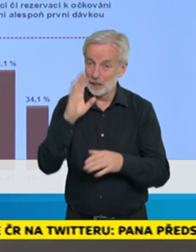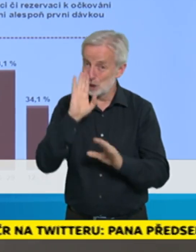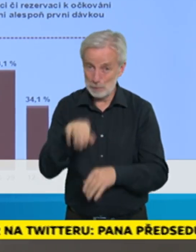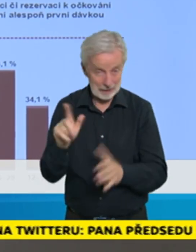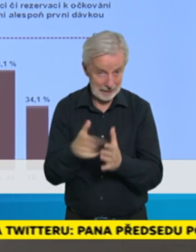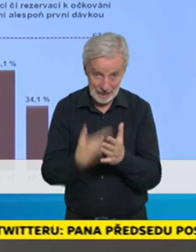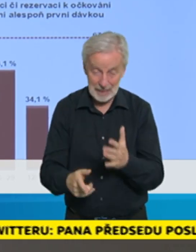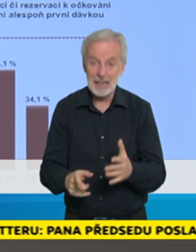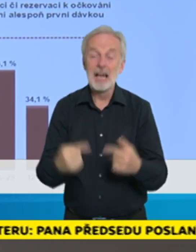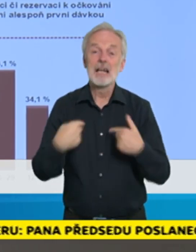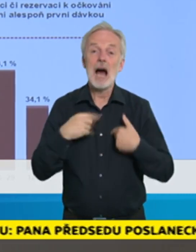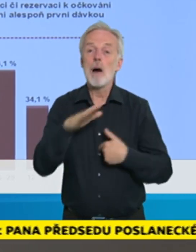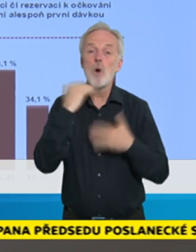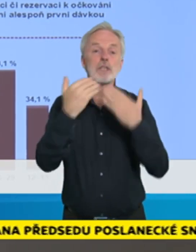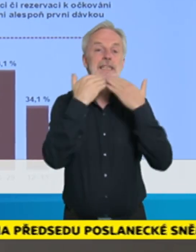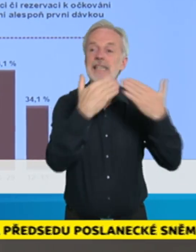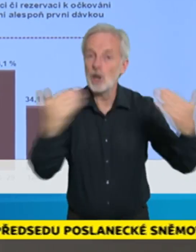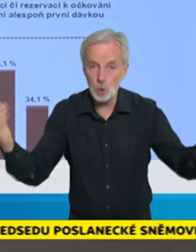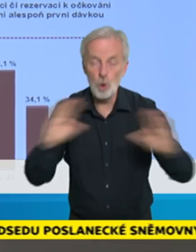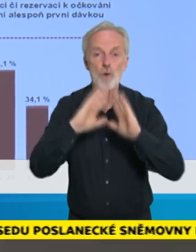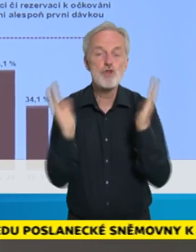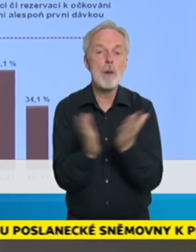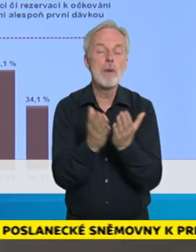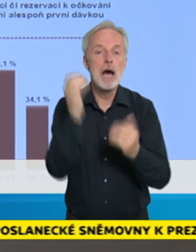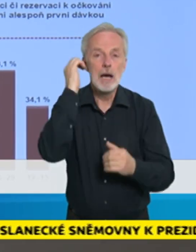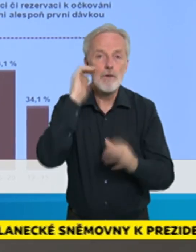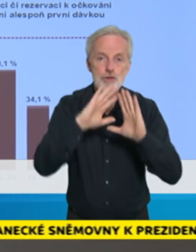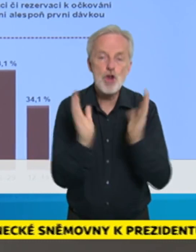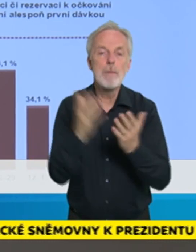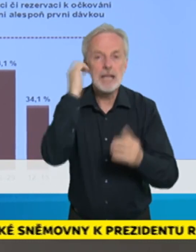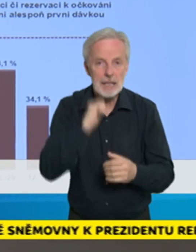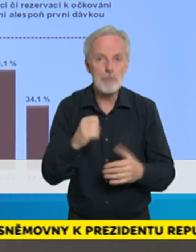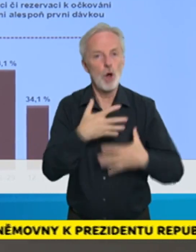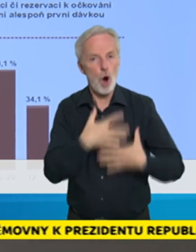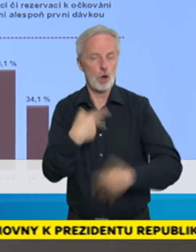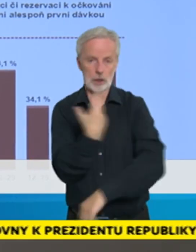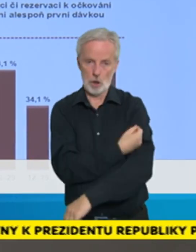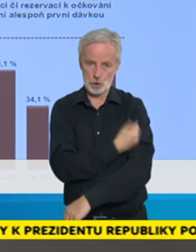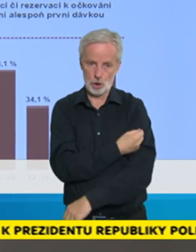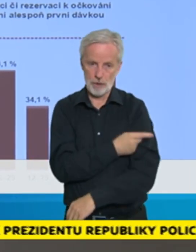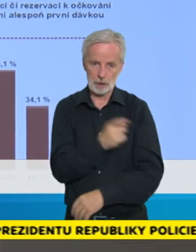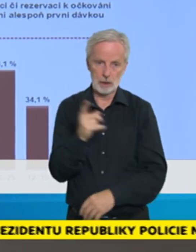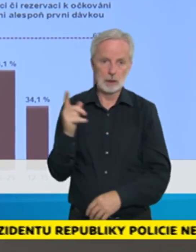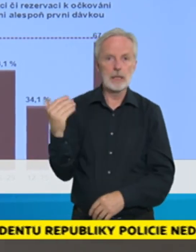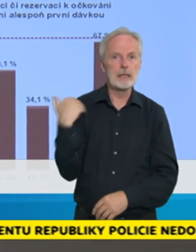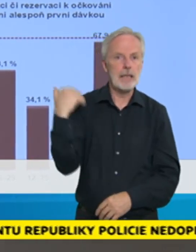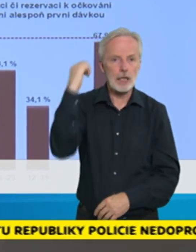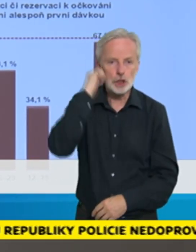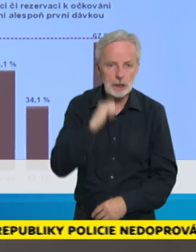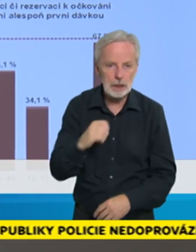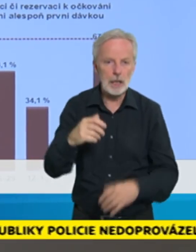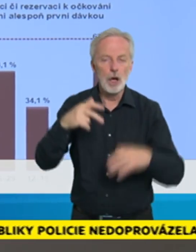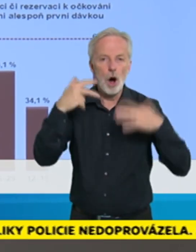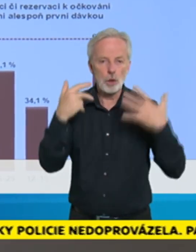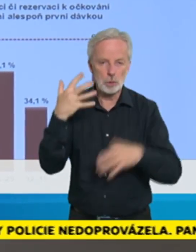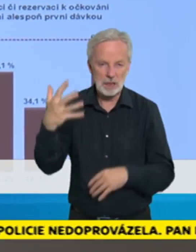očkovat nechali. V seniorních skupinách jsme přes 80% proočkovanosti, je velmi dobré, ale kazí nám to tam